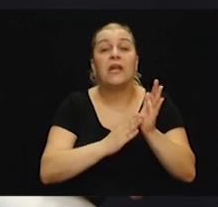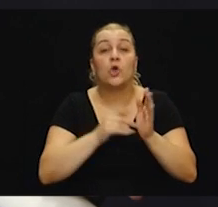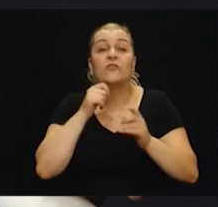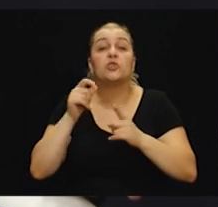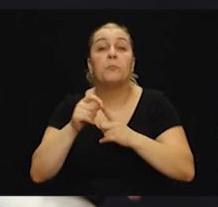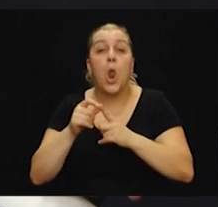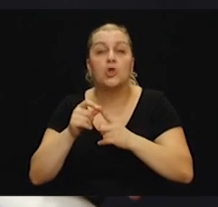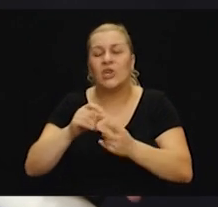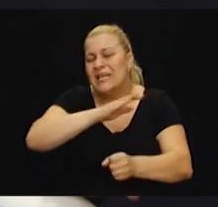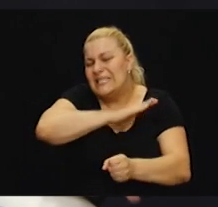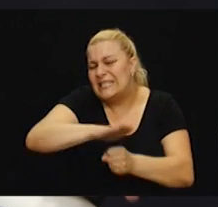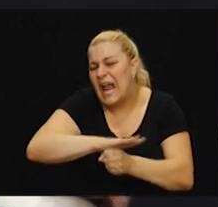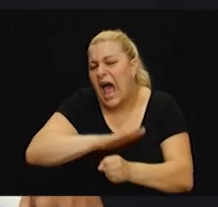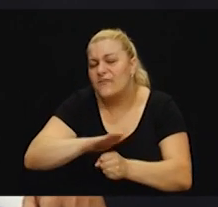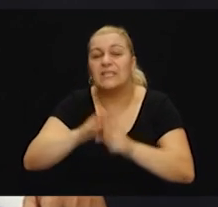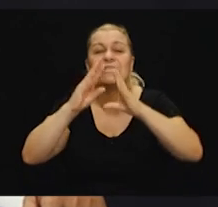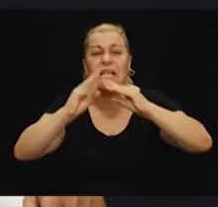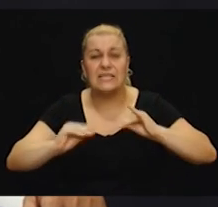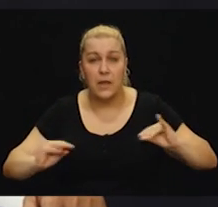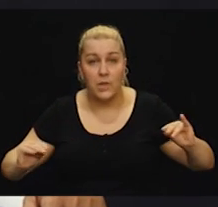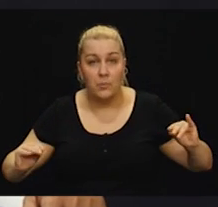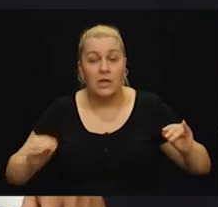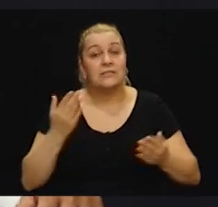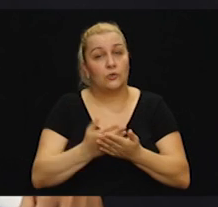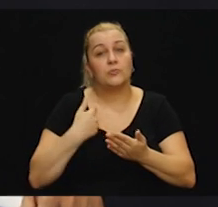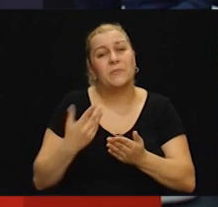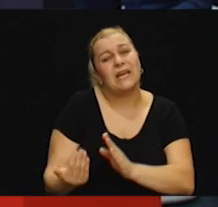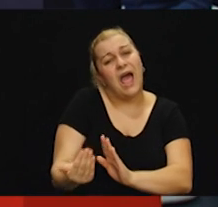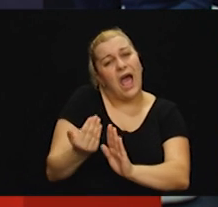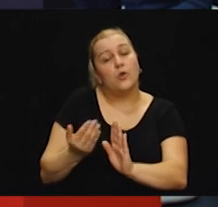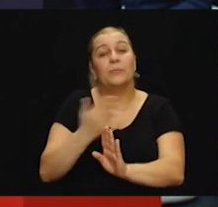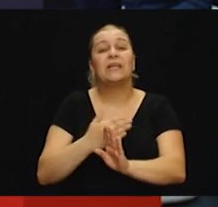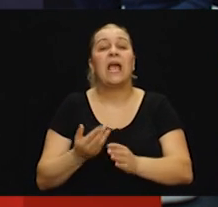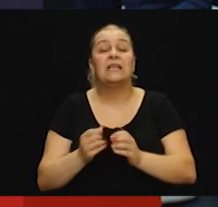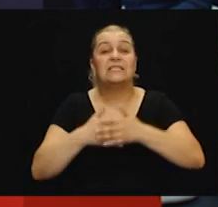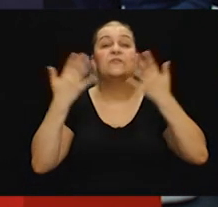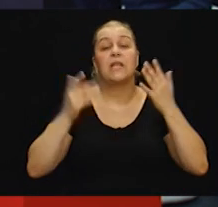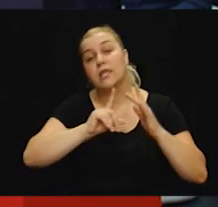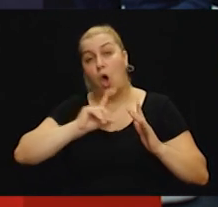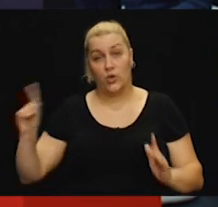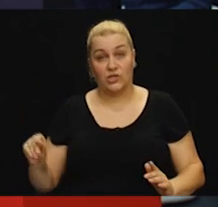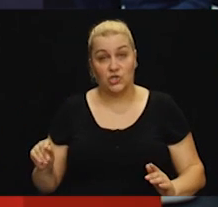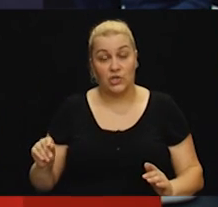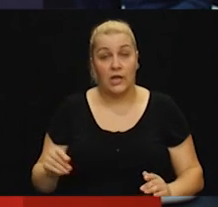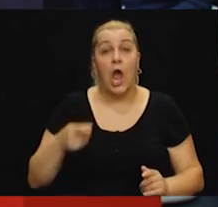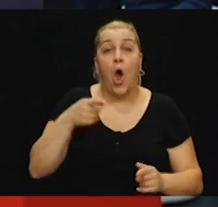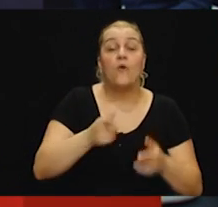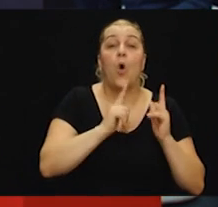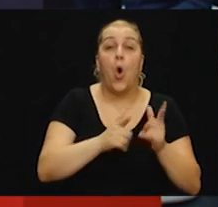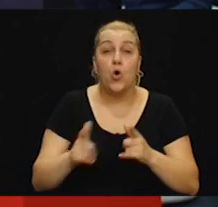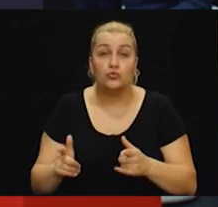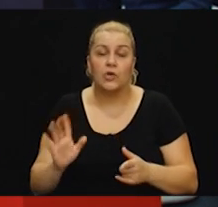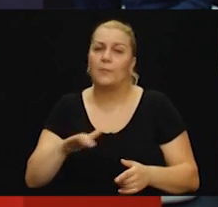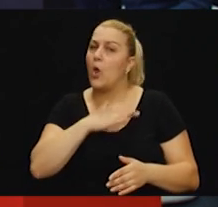Tako da smo mi ujutro prije svitanja išli za Metković. I odmah je to oružje, bilo je i